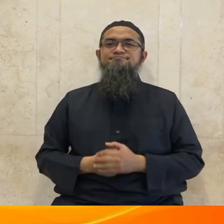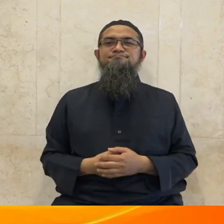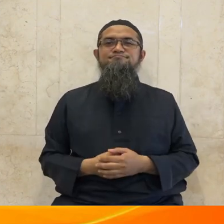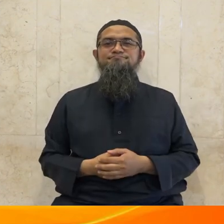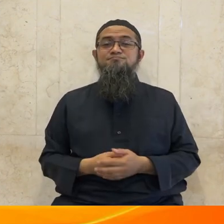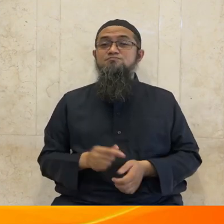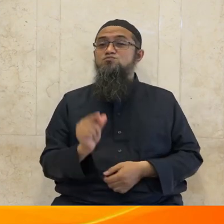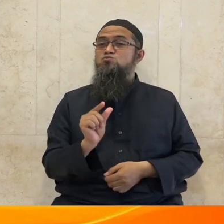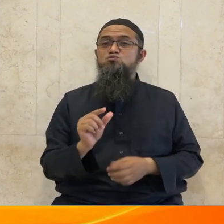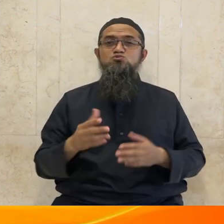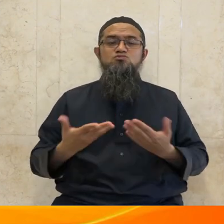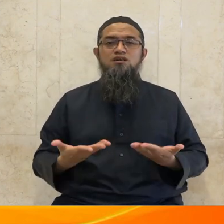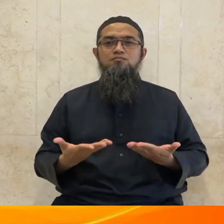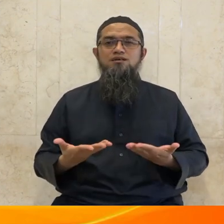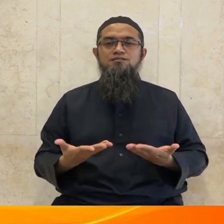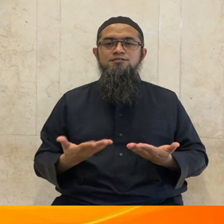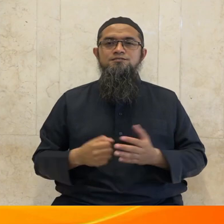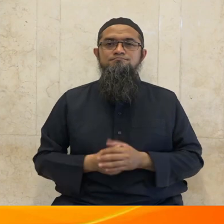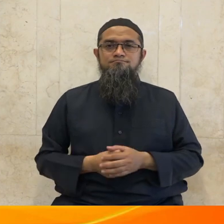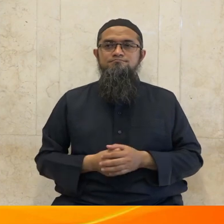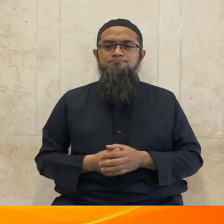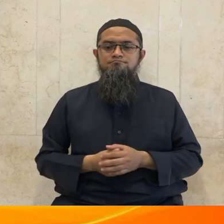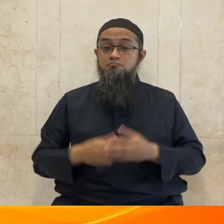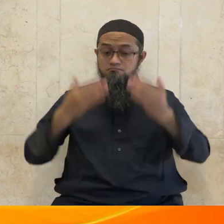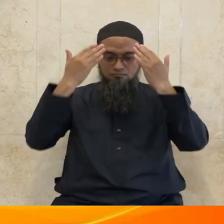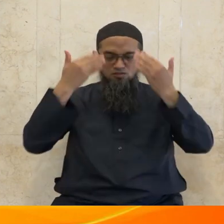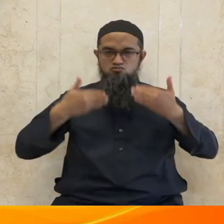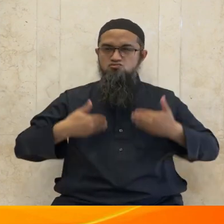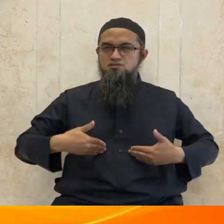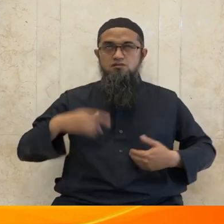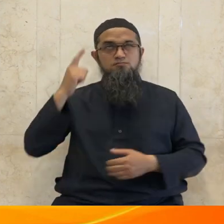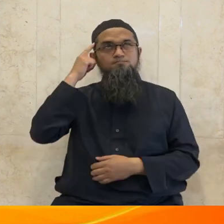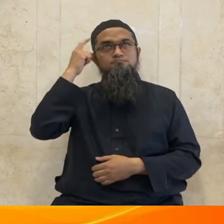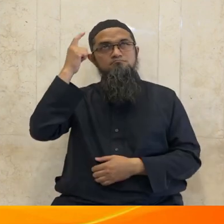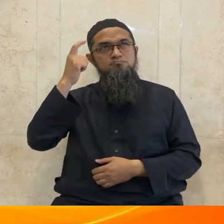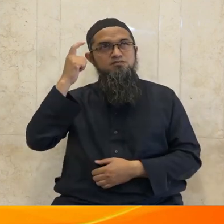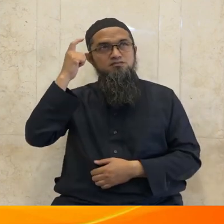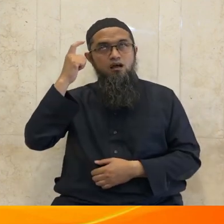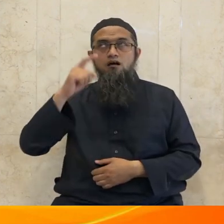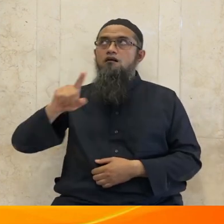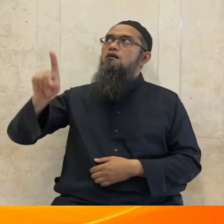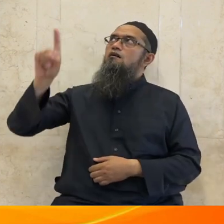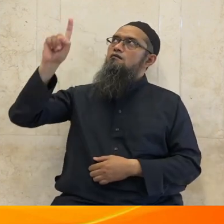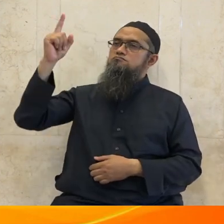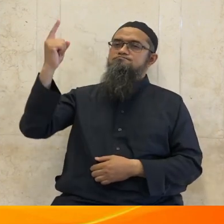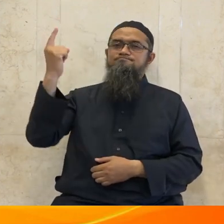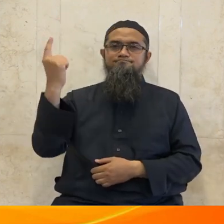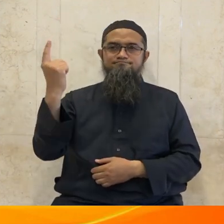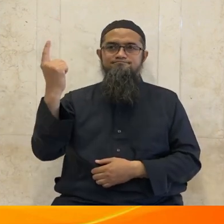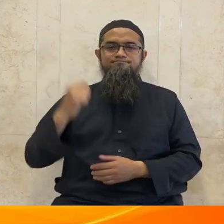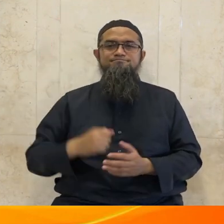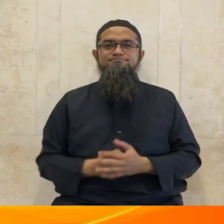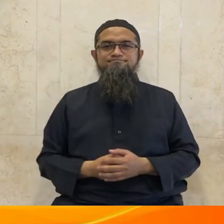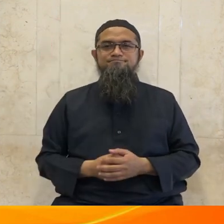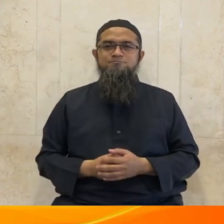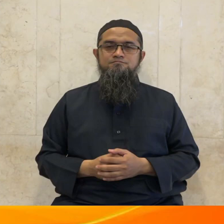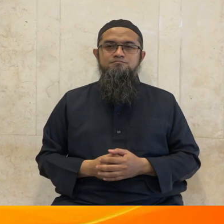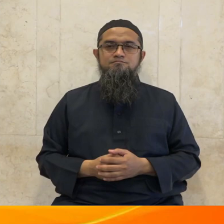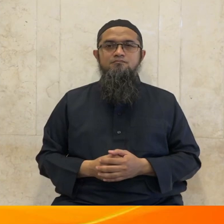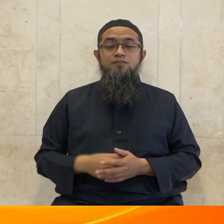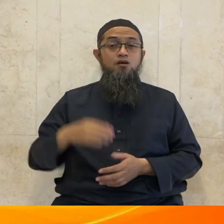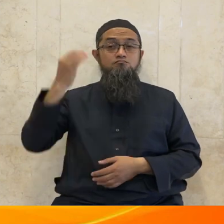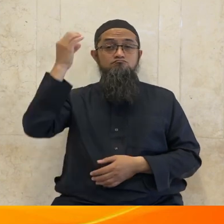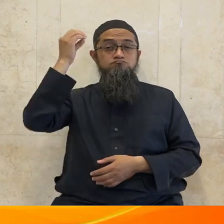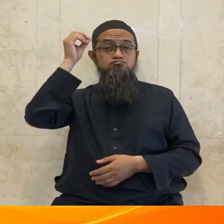dalam dunia sains pergantian siang dan malam terjadi karena adanya perputaran bumi bumi